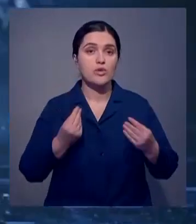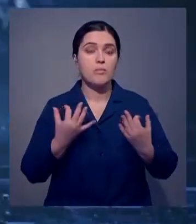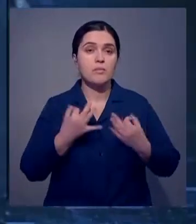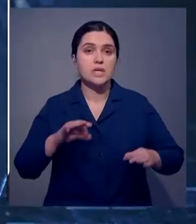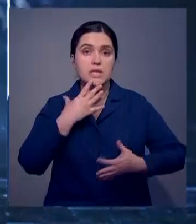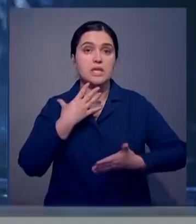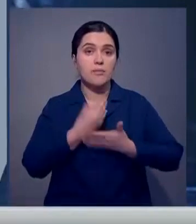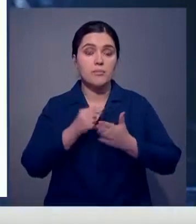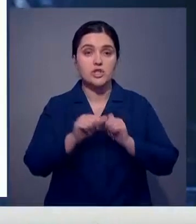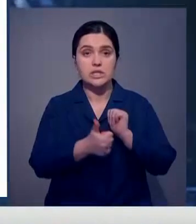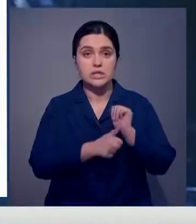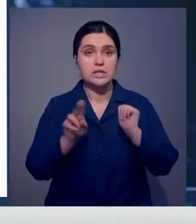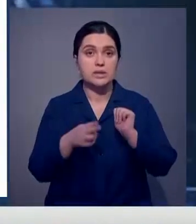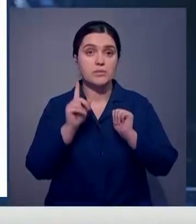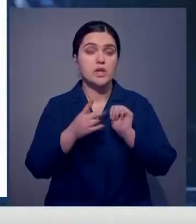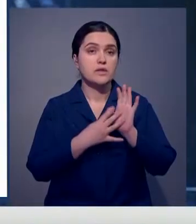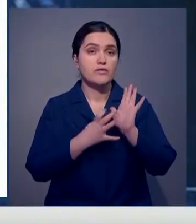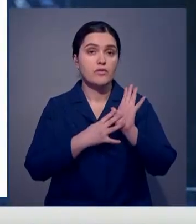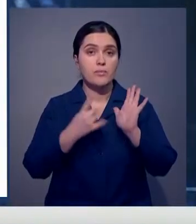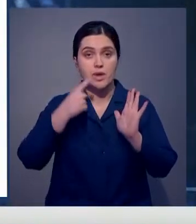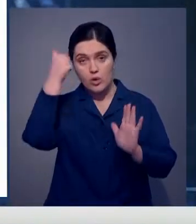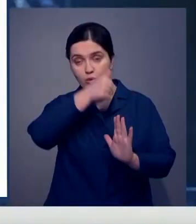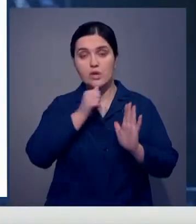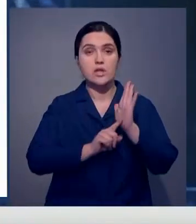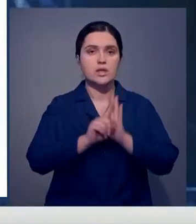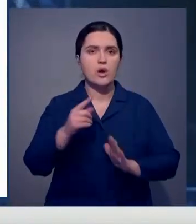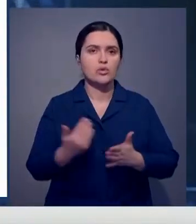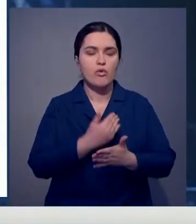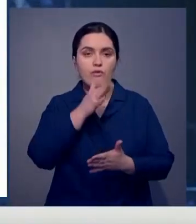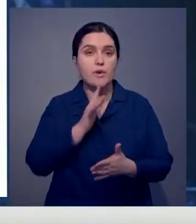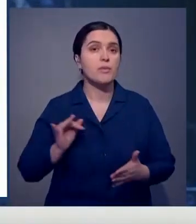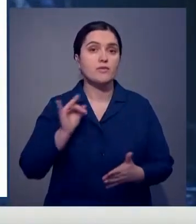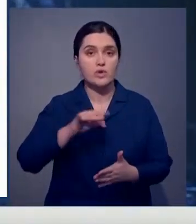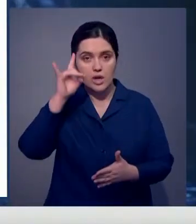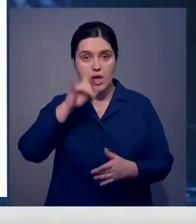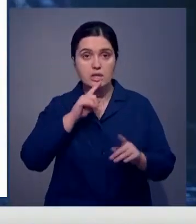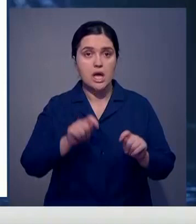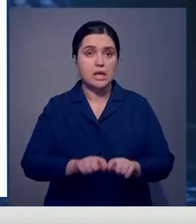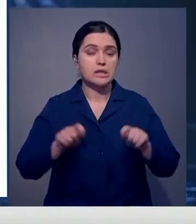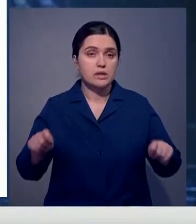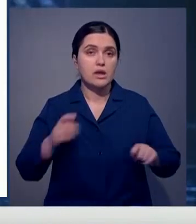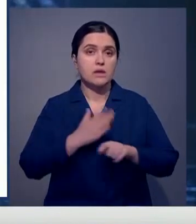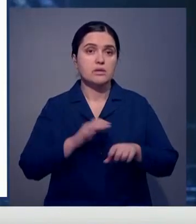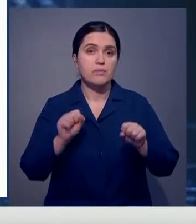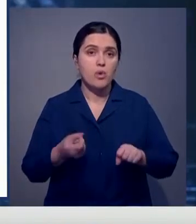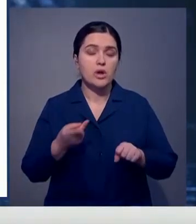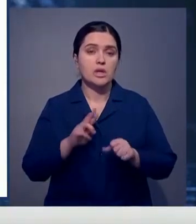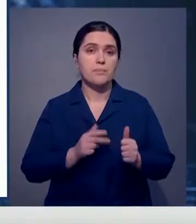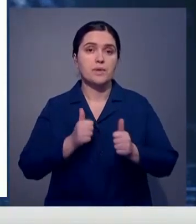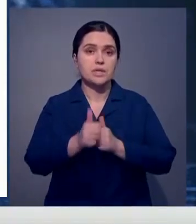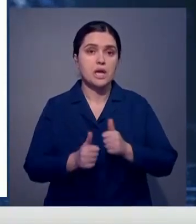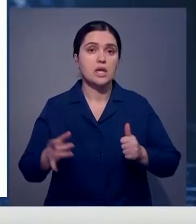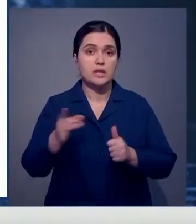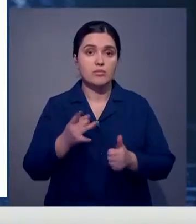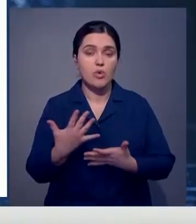отметил, 16 декабря 1991 года началась новая эпоха в истории Казахстана. Открылись небывалые возможности